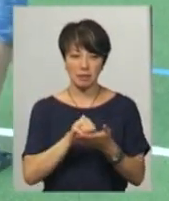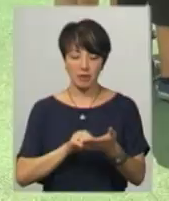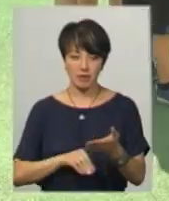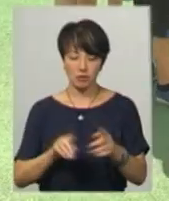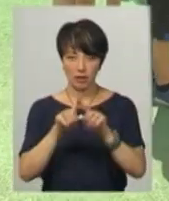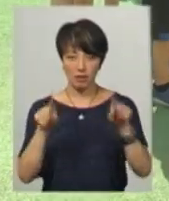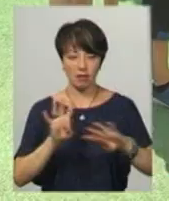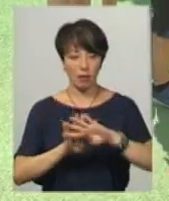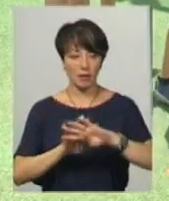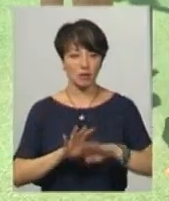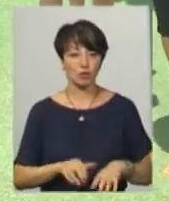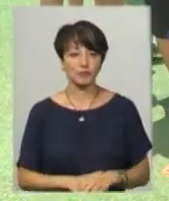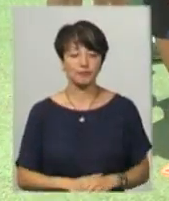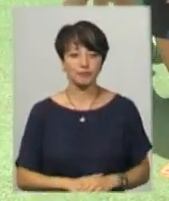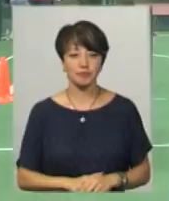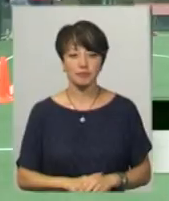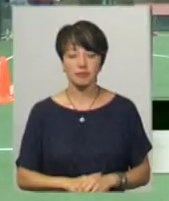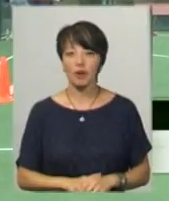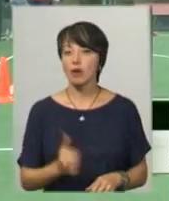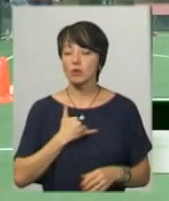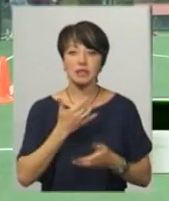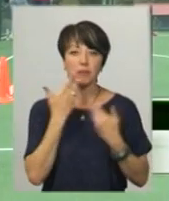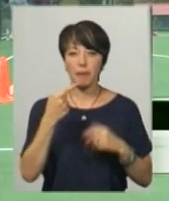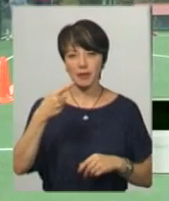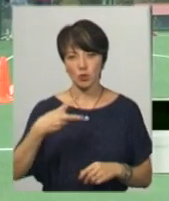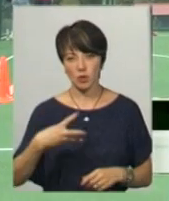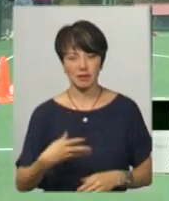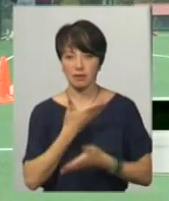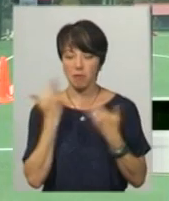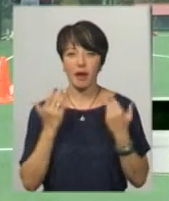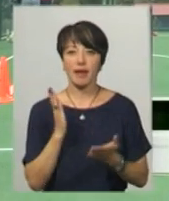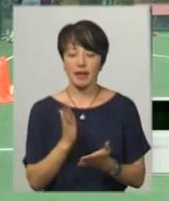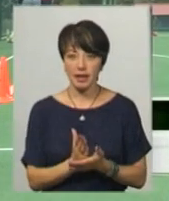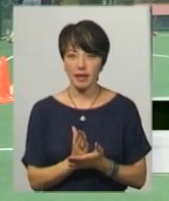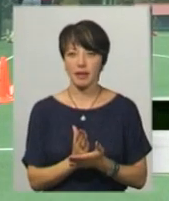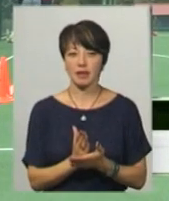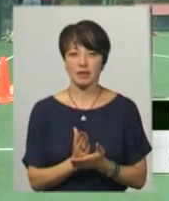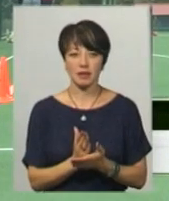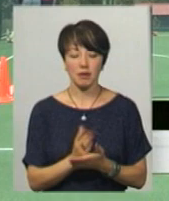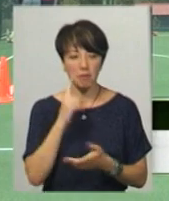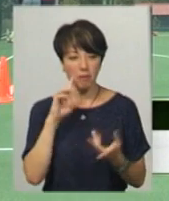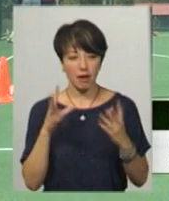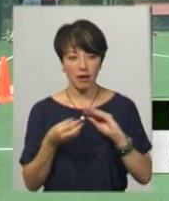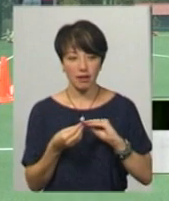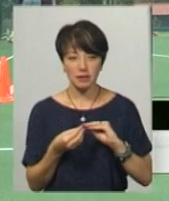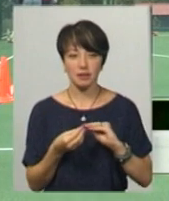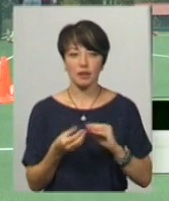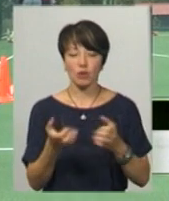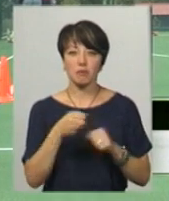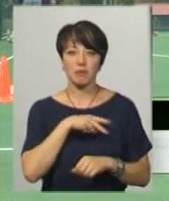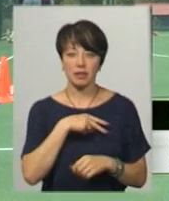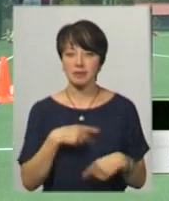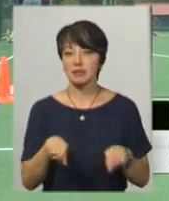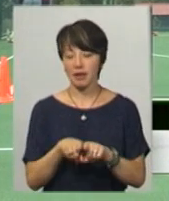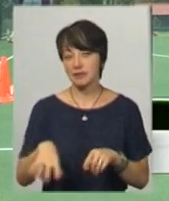турнірну таблицю, розповідає Мар'яна Пестанюк. У нас немає перше, друге місце. У нас є від певного балів. Ми набираємо і отримаємо приз.